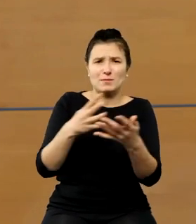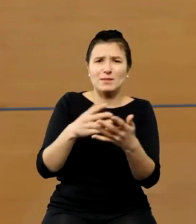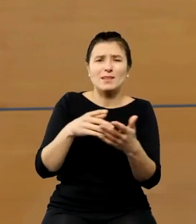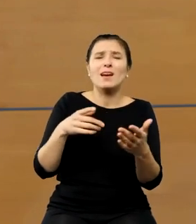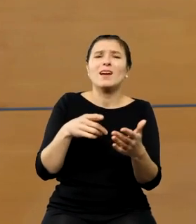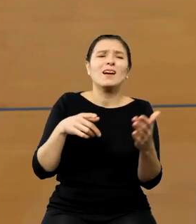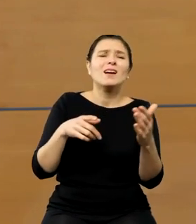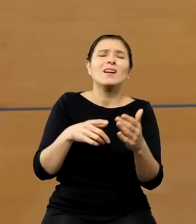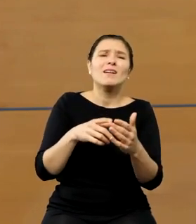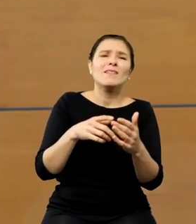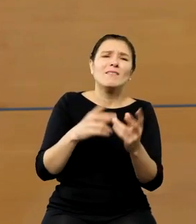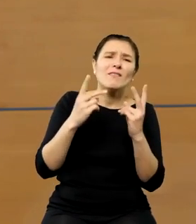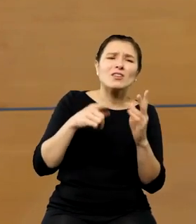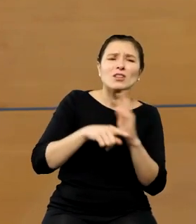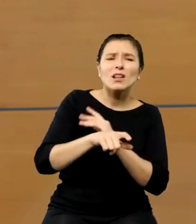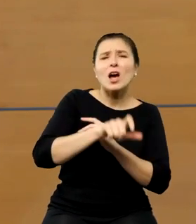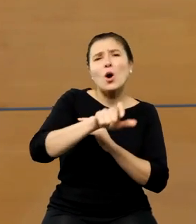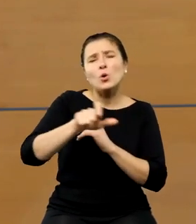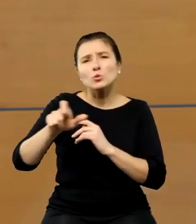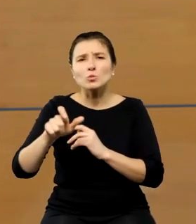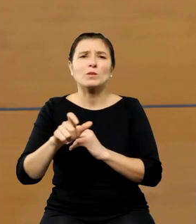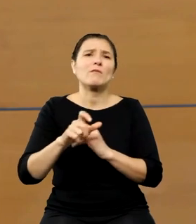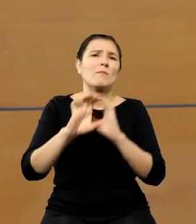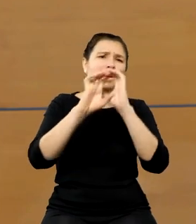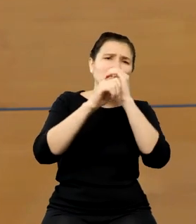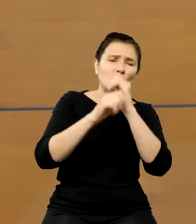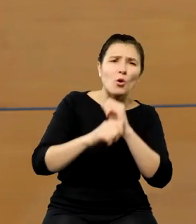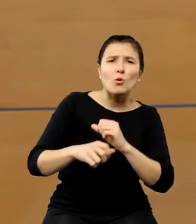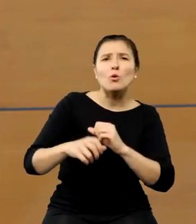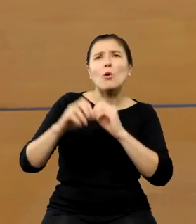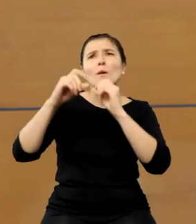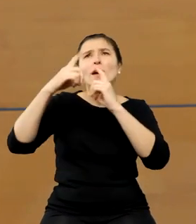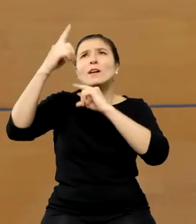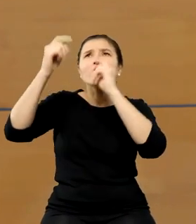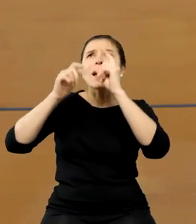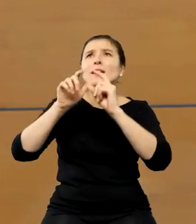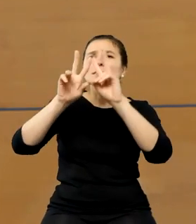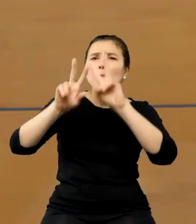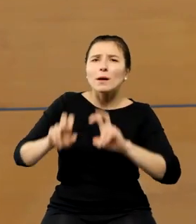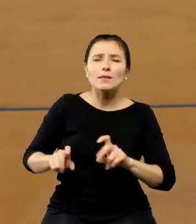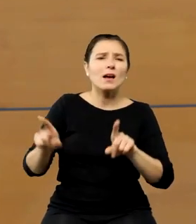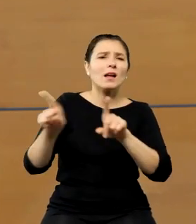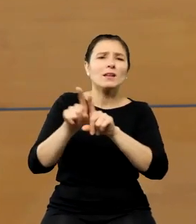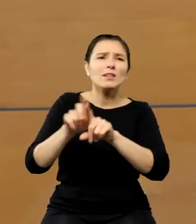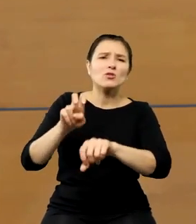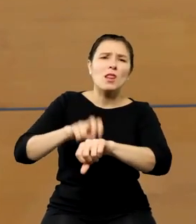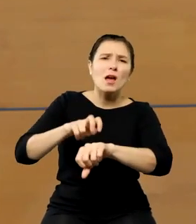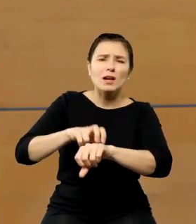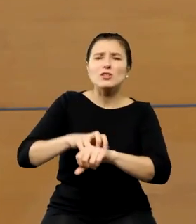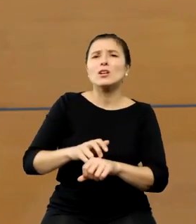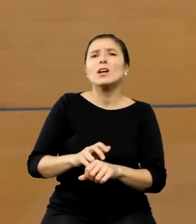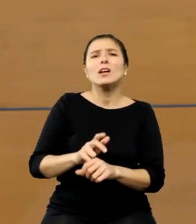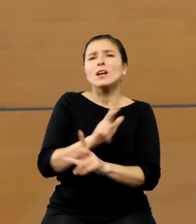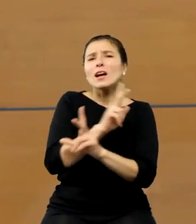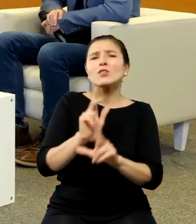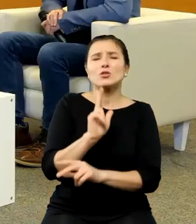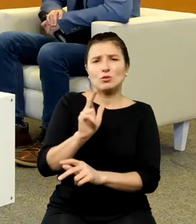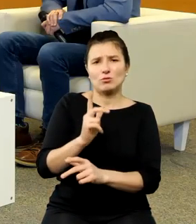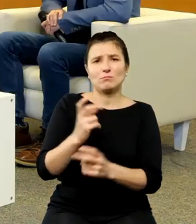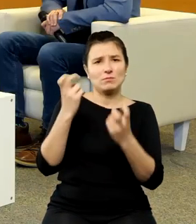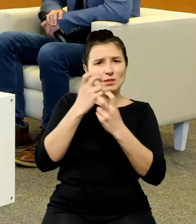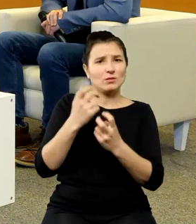astronomom, ale astrologom, lekarzom, wszystkim tym, którzy interesowali się astrologią w życiu codziennym. Więc były